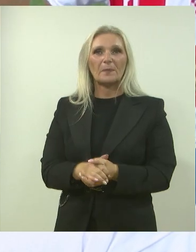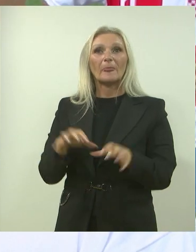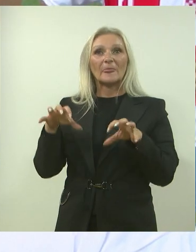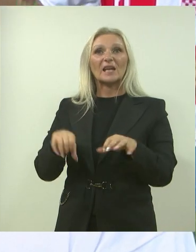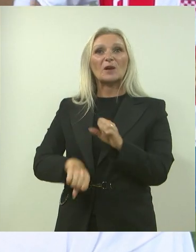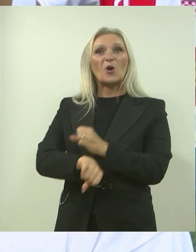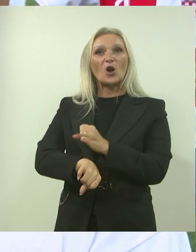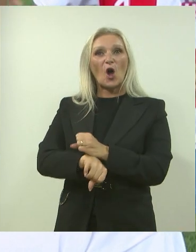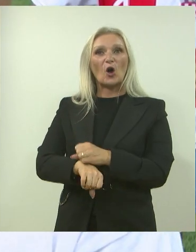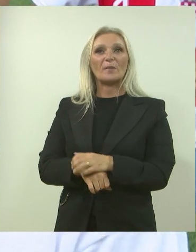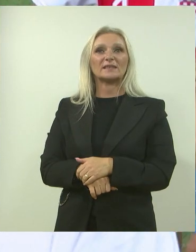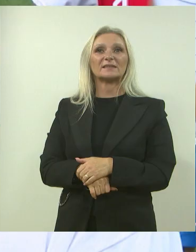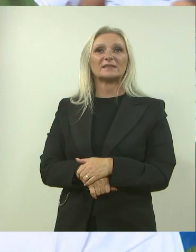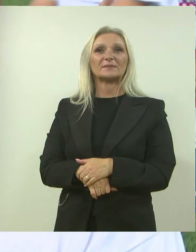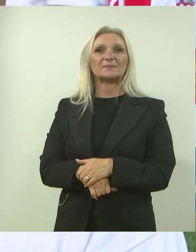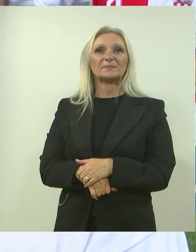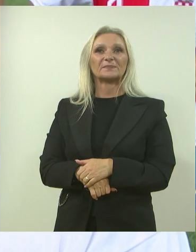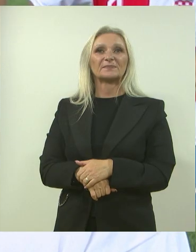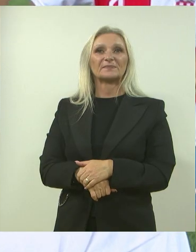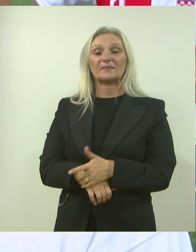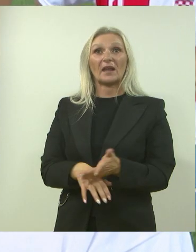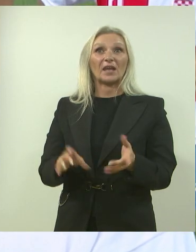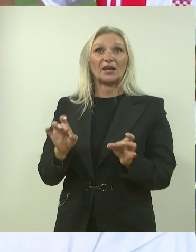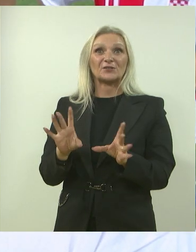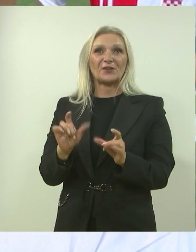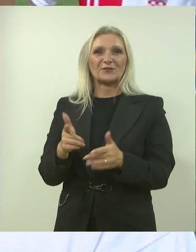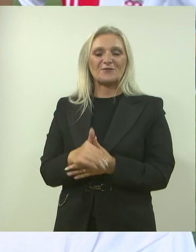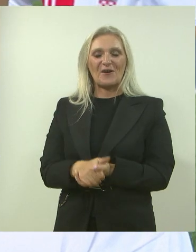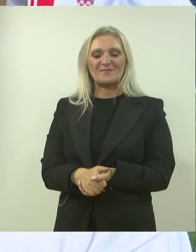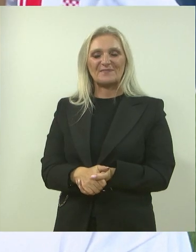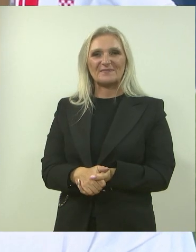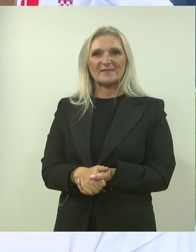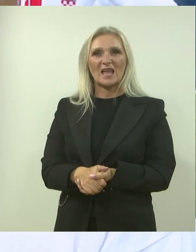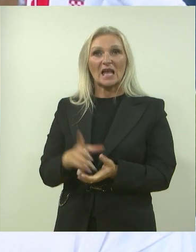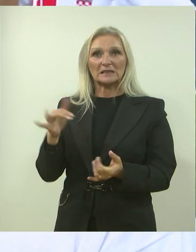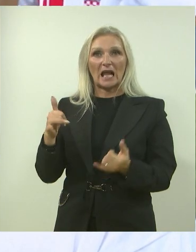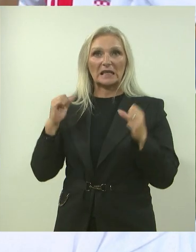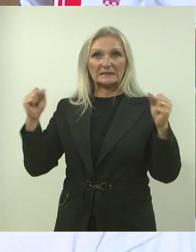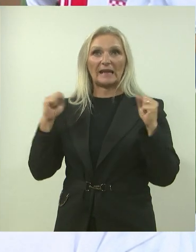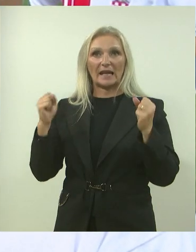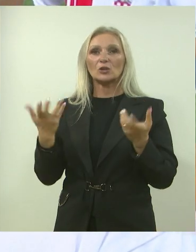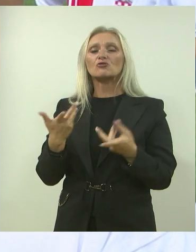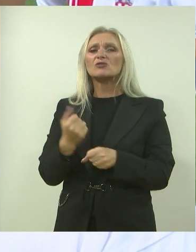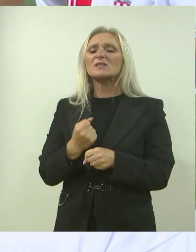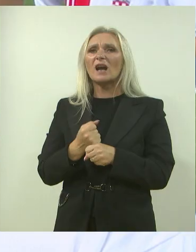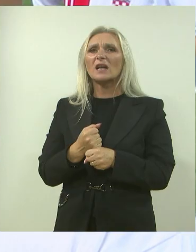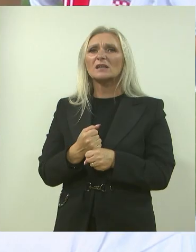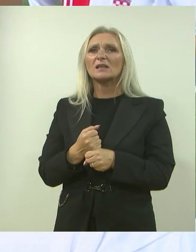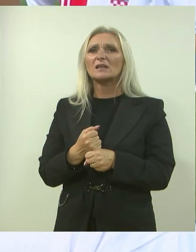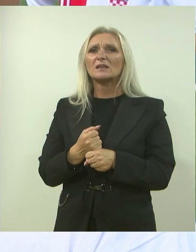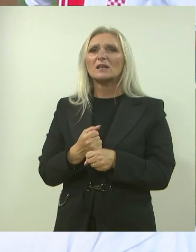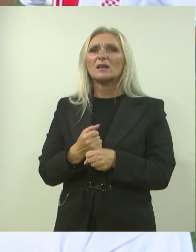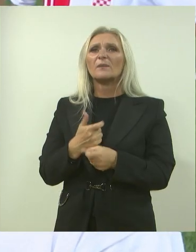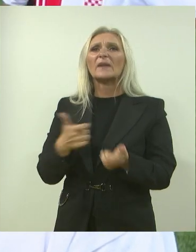nogomet i ništa. Jeste imali kako zagrijavanje? Da. Kaj ste radili na zagrijavanju? Pa,